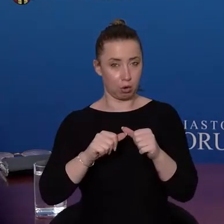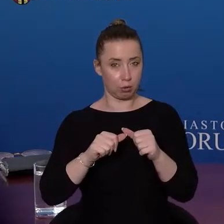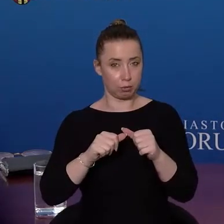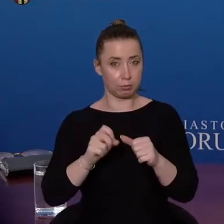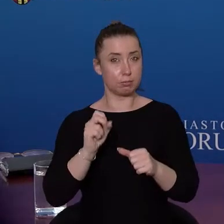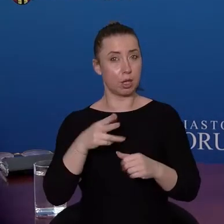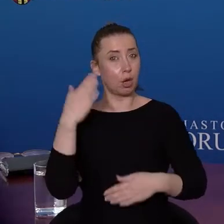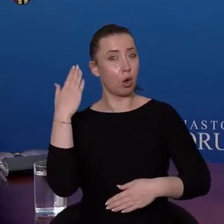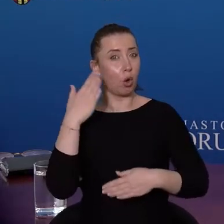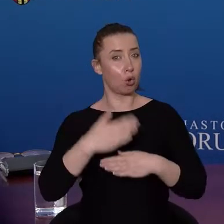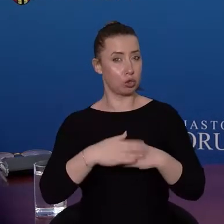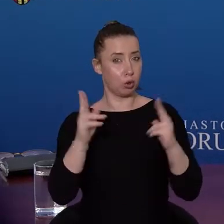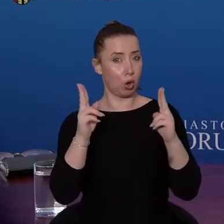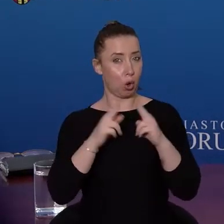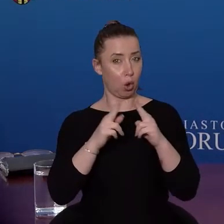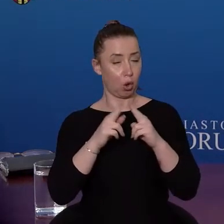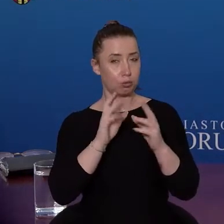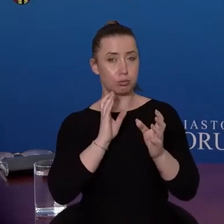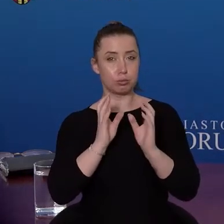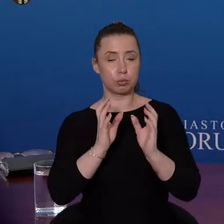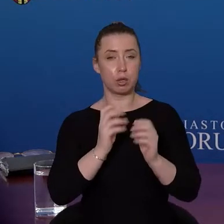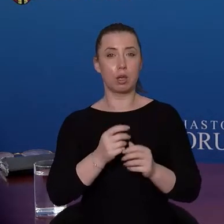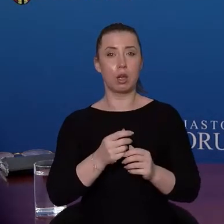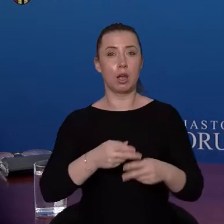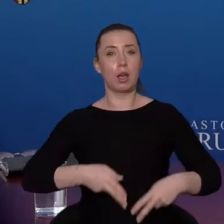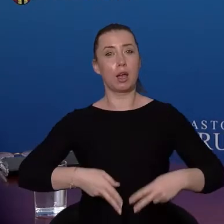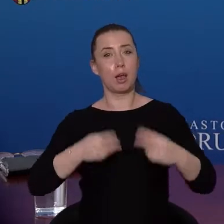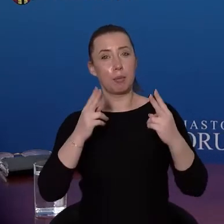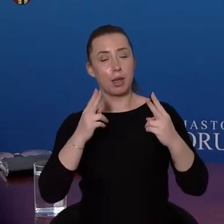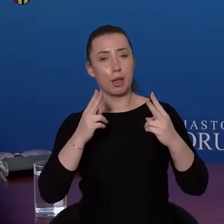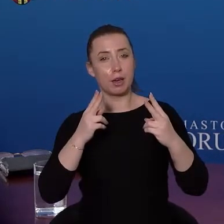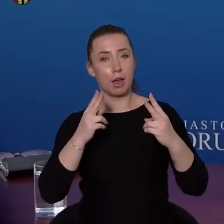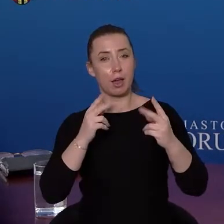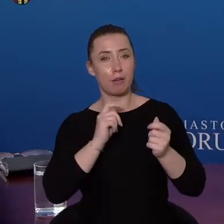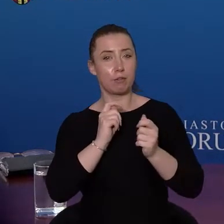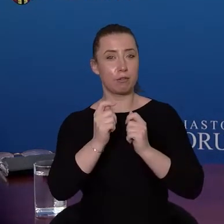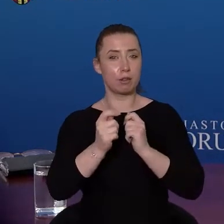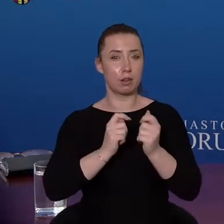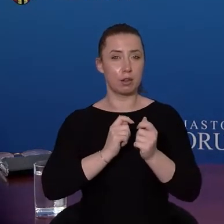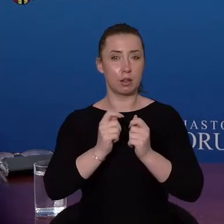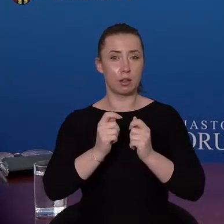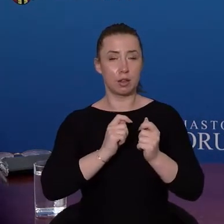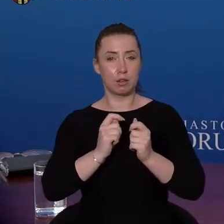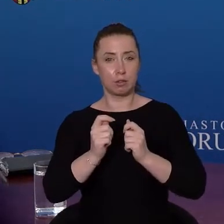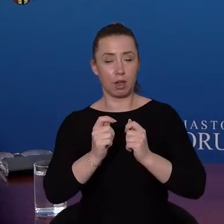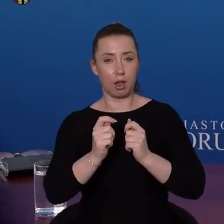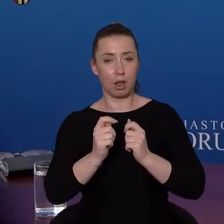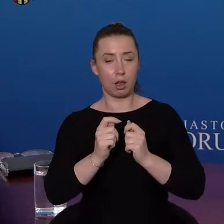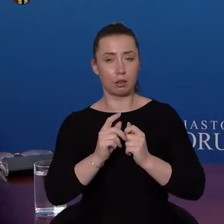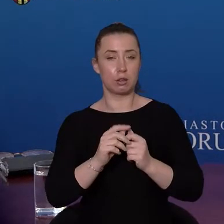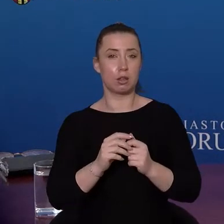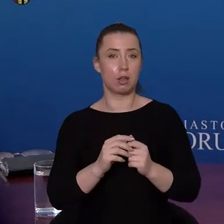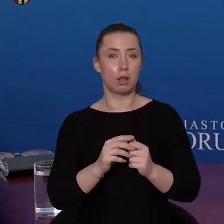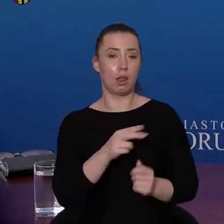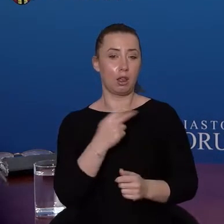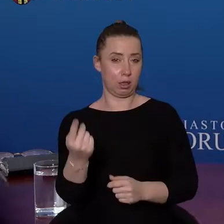sposób wzajemnych kontaktów, a więc kamera, pośrednictwo łączy i nasze rozmowy na temat